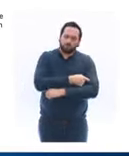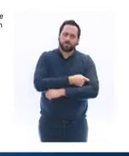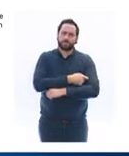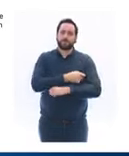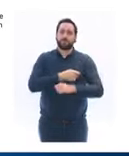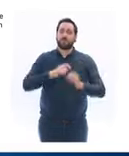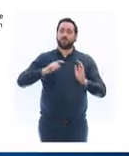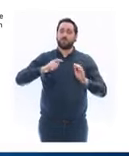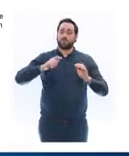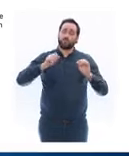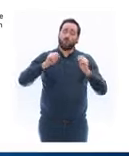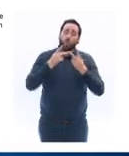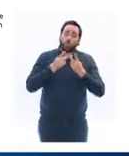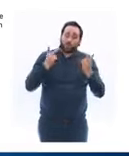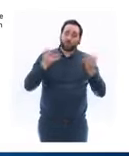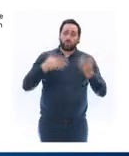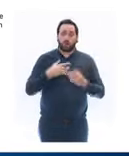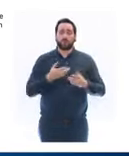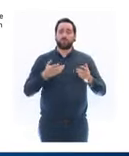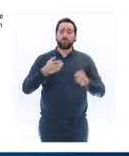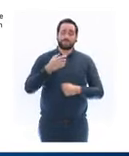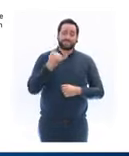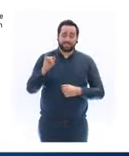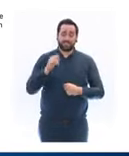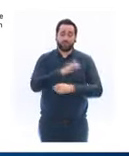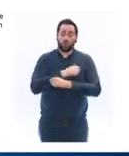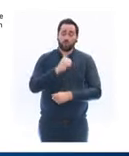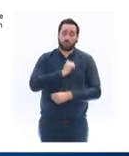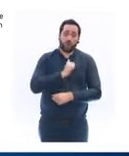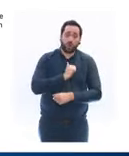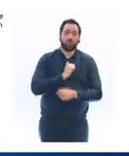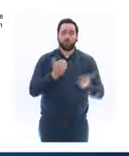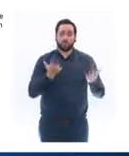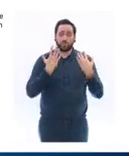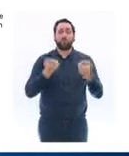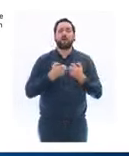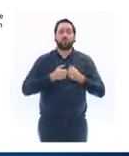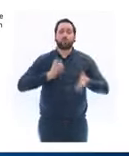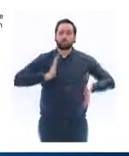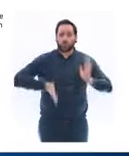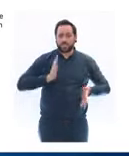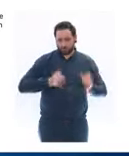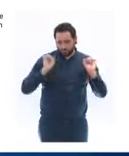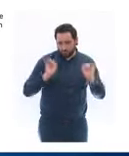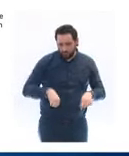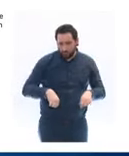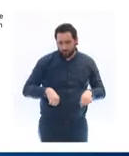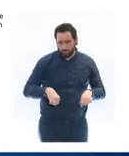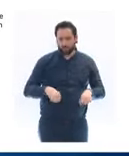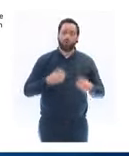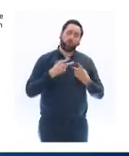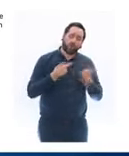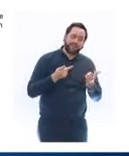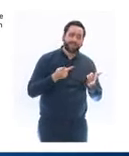individuelles et de plein air, comme le jogging, seront autorisées dans ce cadre précis. Les salles de sport et les